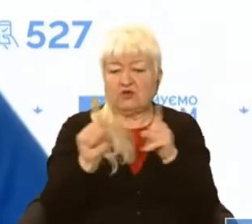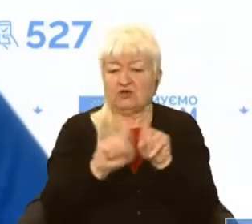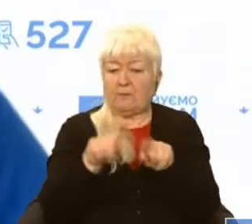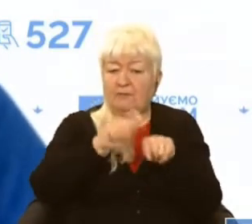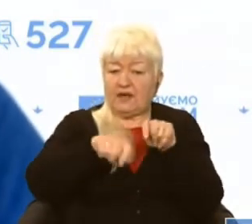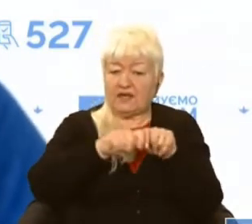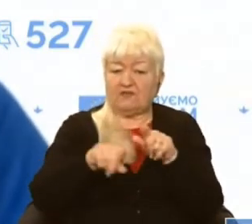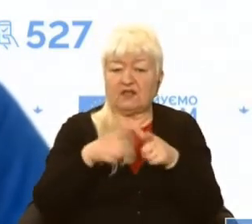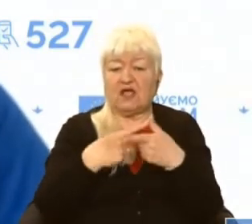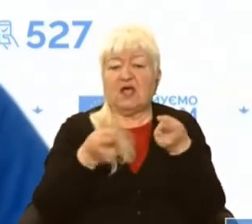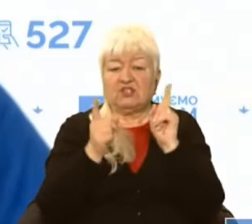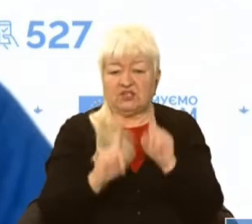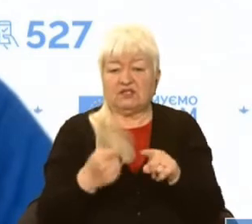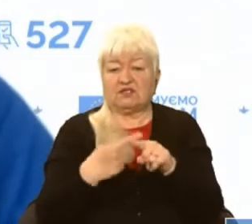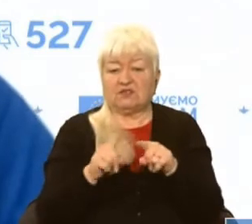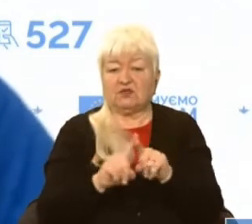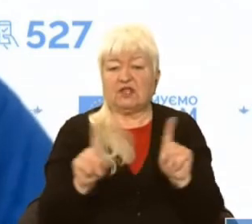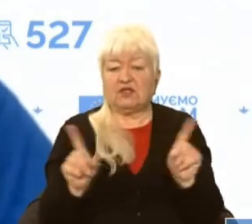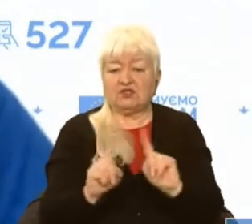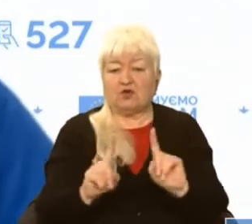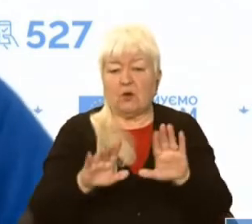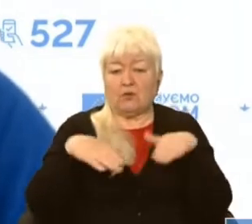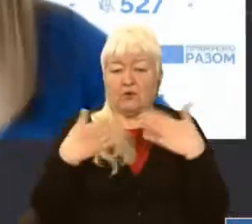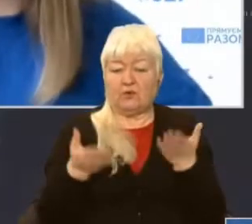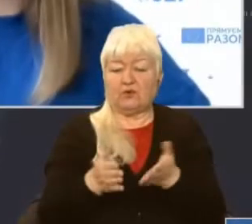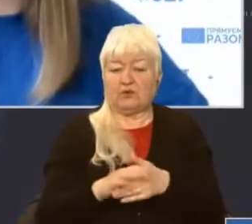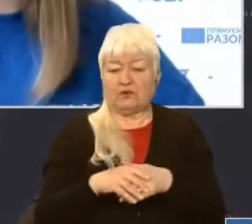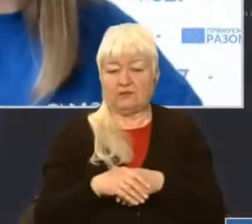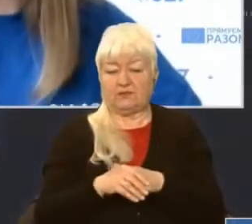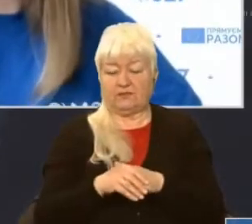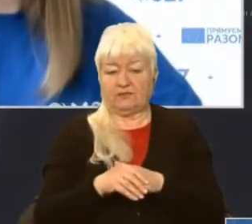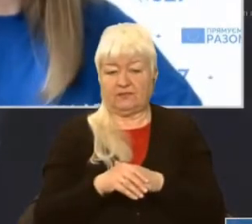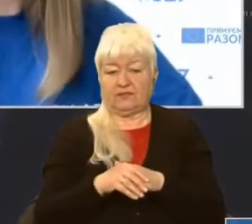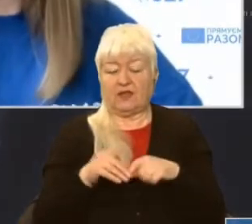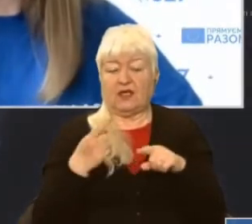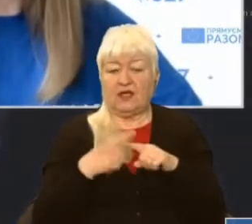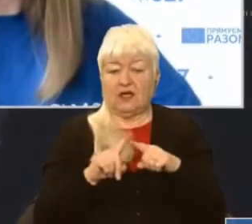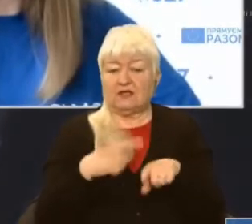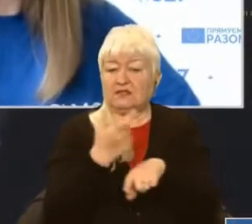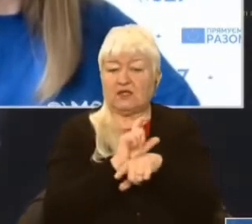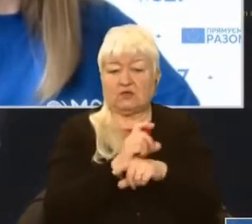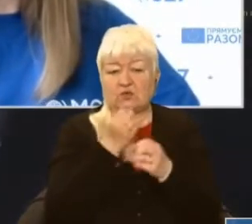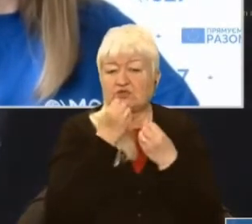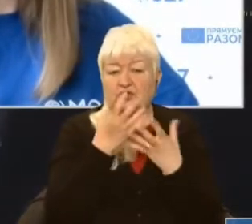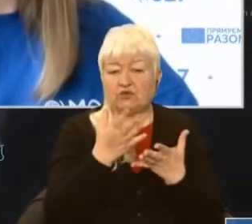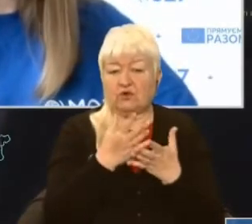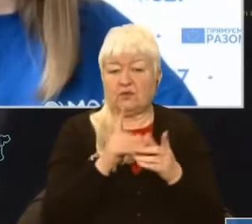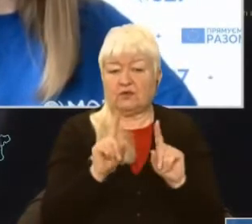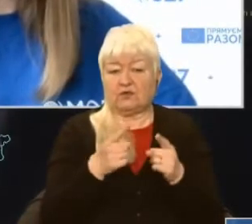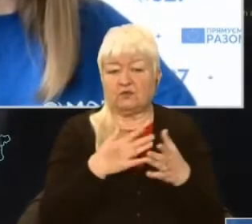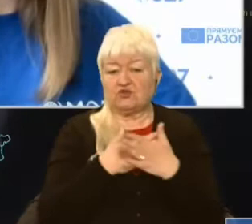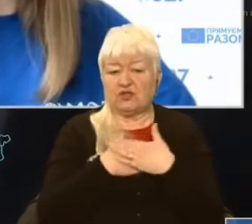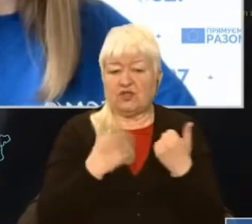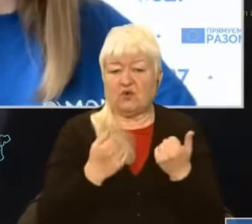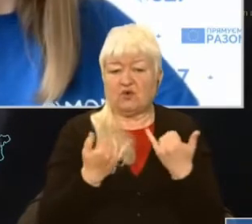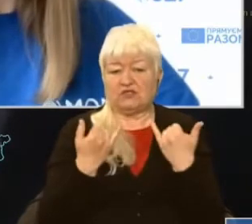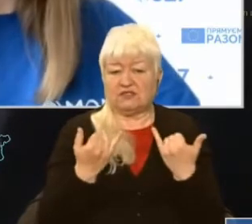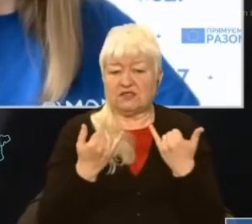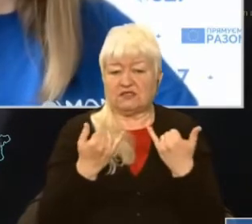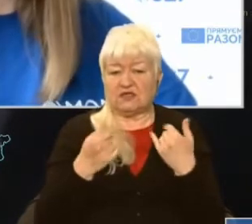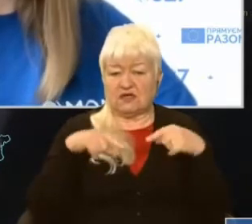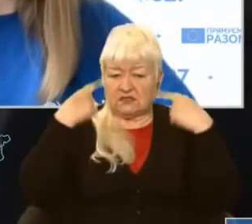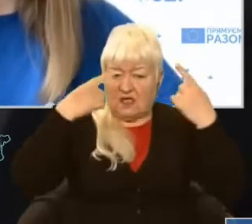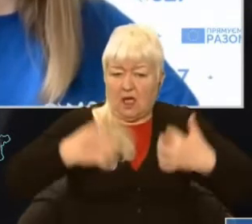дійсно те, що пропонує, має... Ну, це, до речі, дуже добре, бо не хочеться зараз взагалі паніку розганяти. Тому що